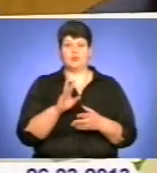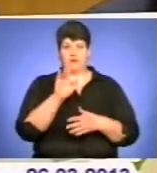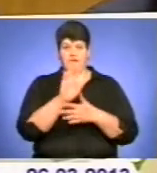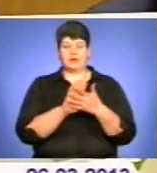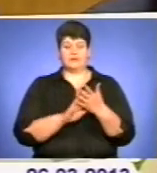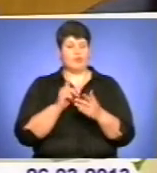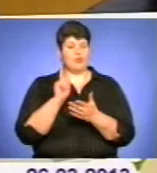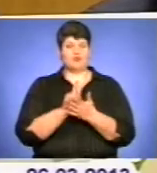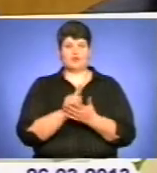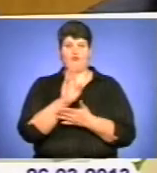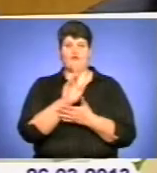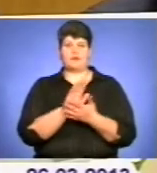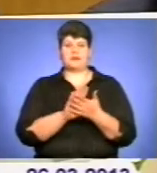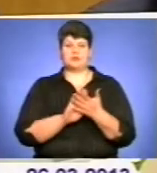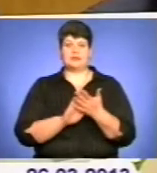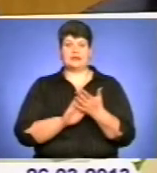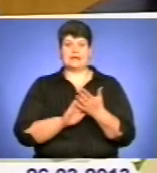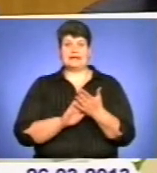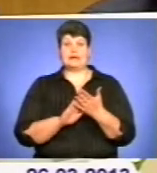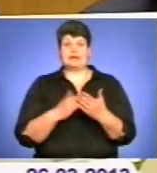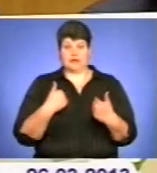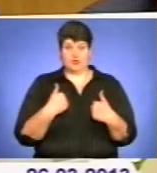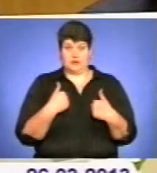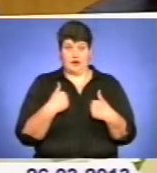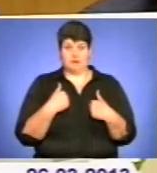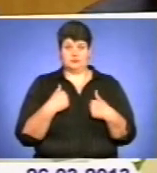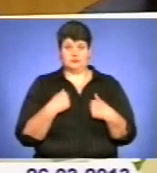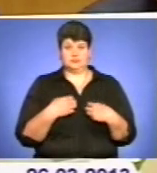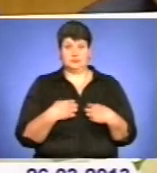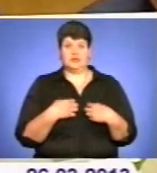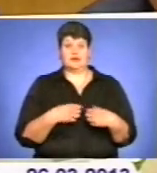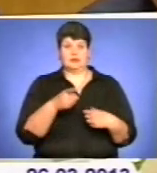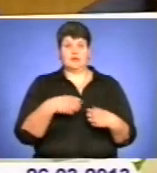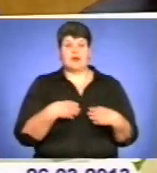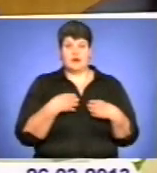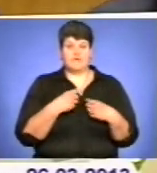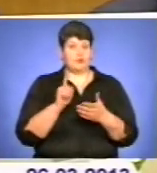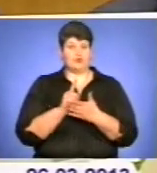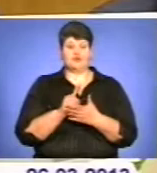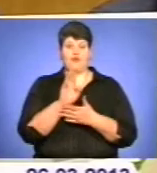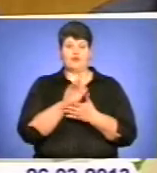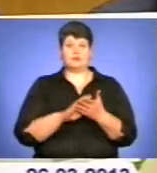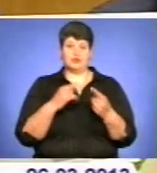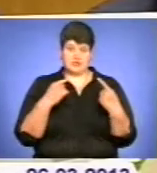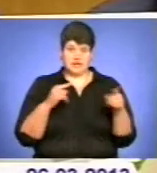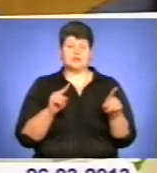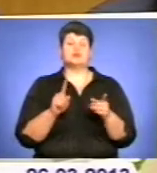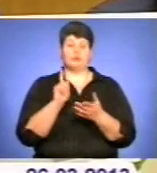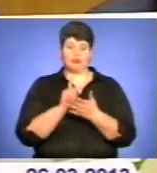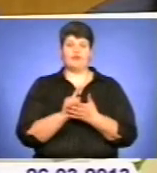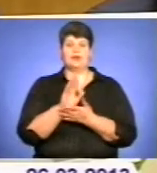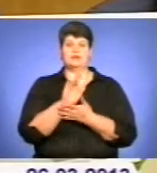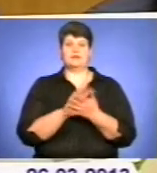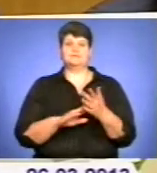домовилися. Якщо я їх влякав, я обов'язково вибачуся, а хтось інший, ні те, що це має зробити, по такому принципі.